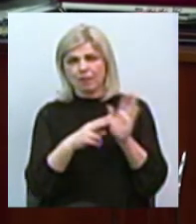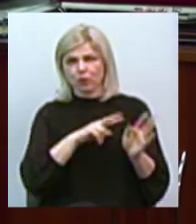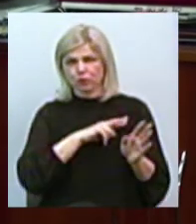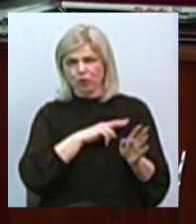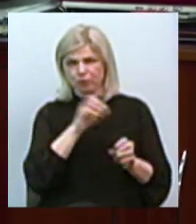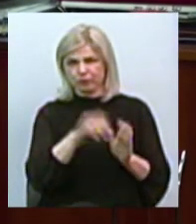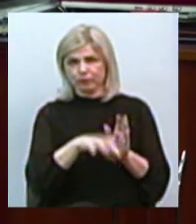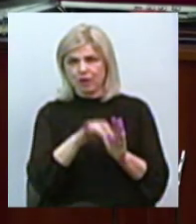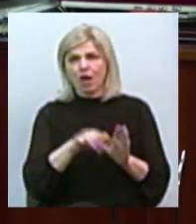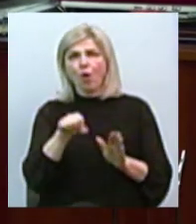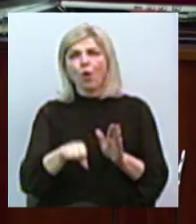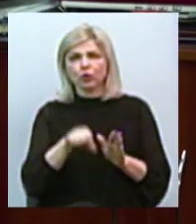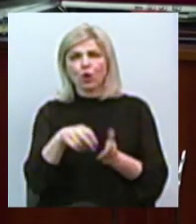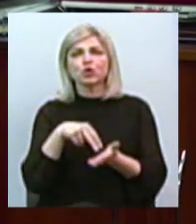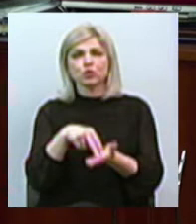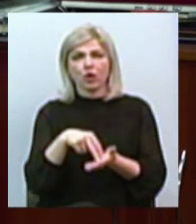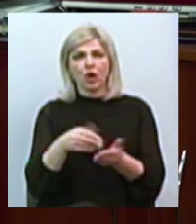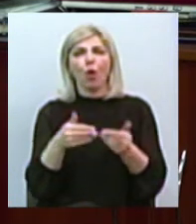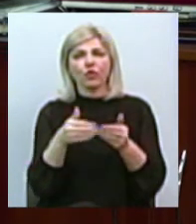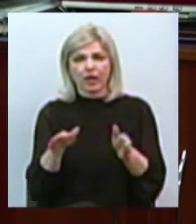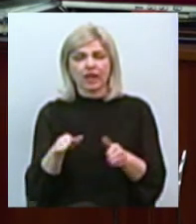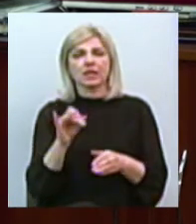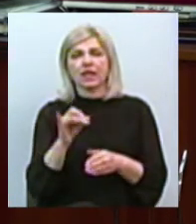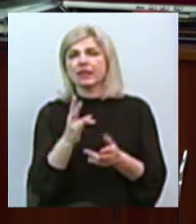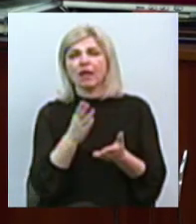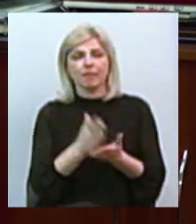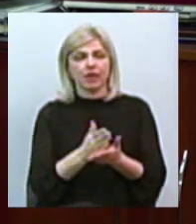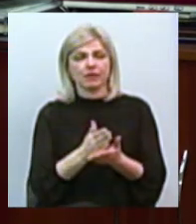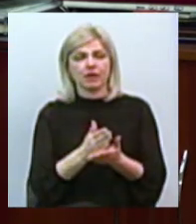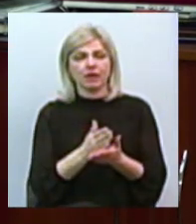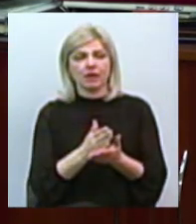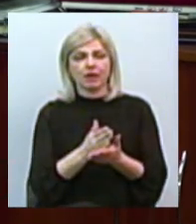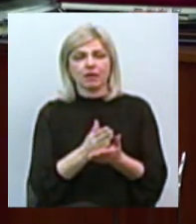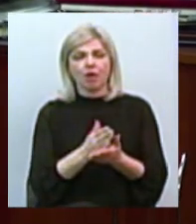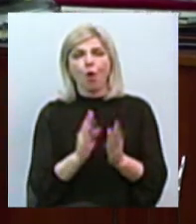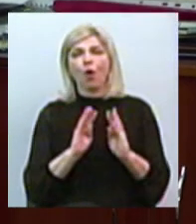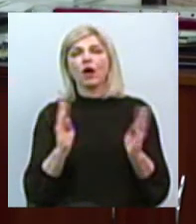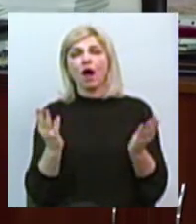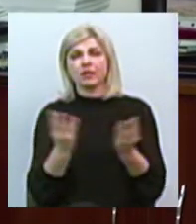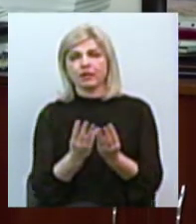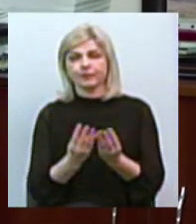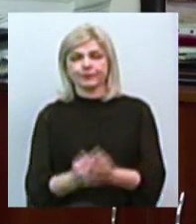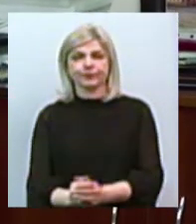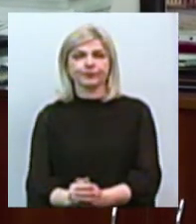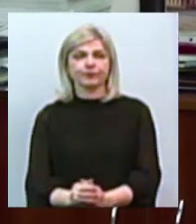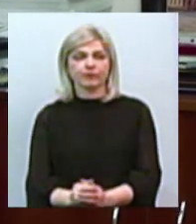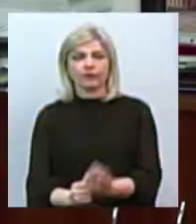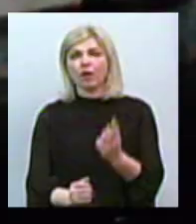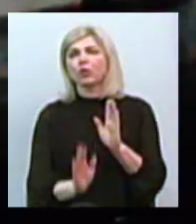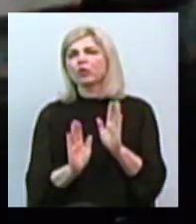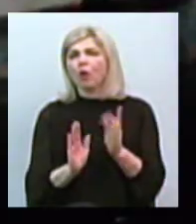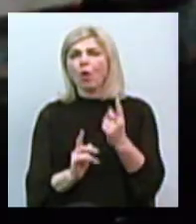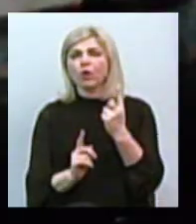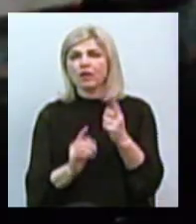колодець стоїть і понині відкритий, і також не має ніякої огради. Це тільки один факт.